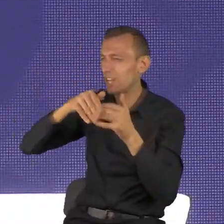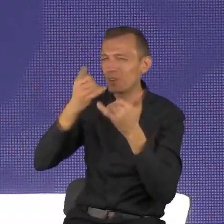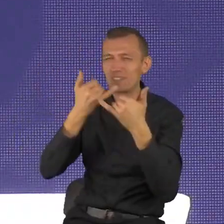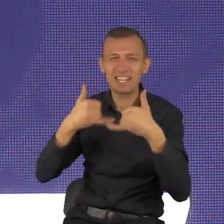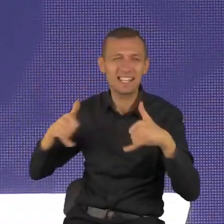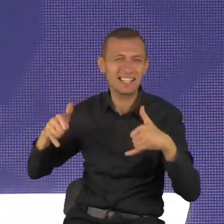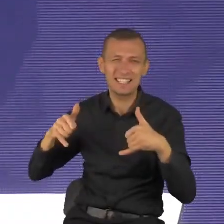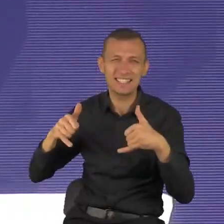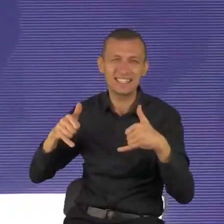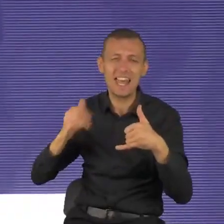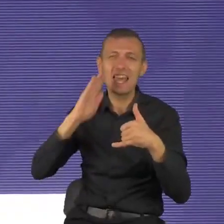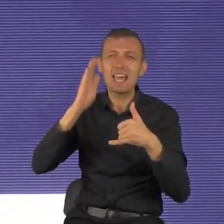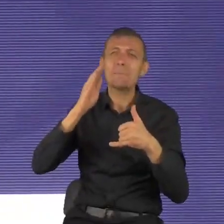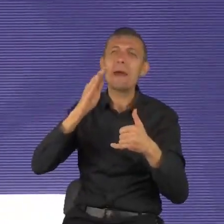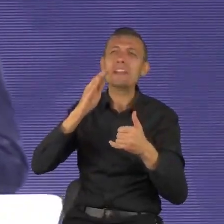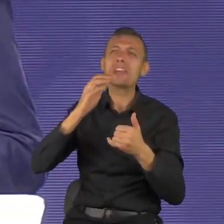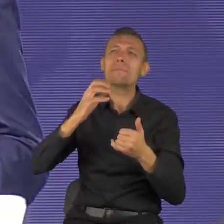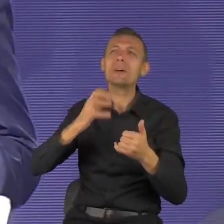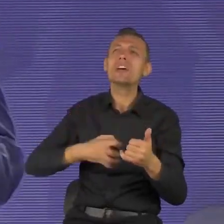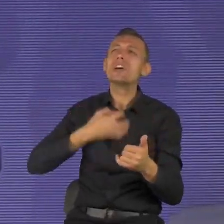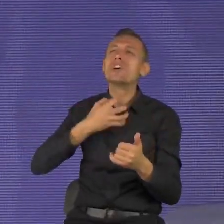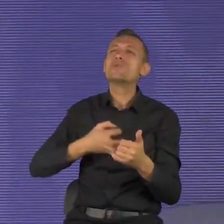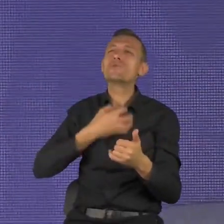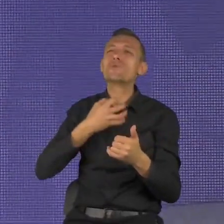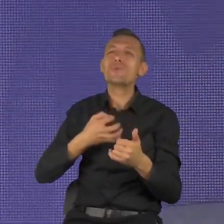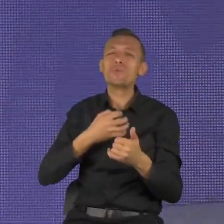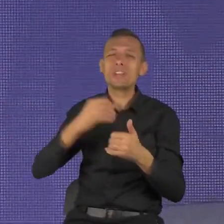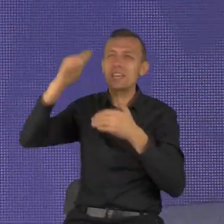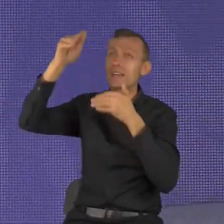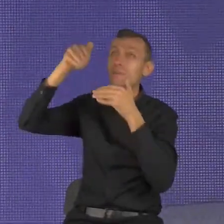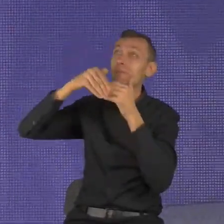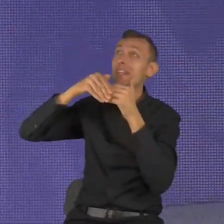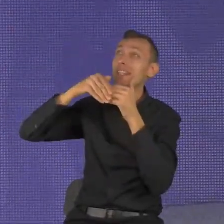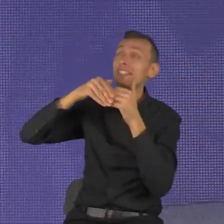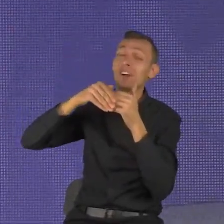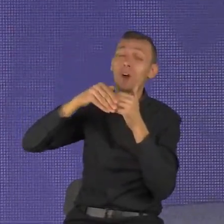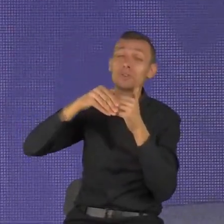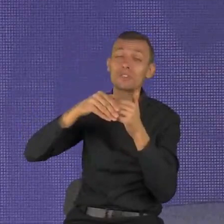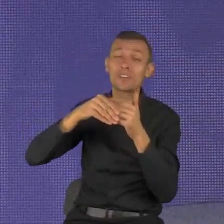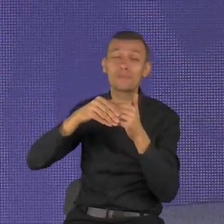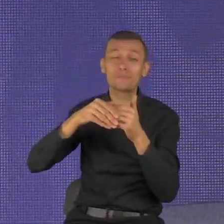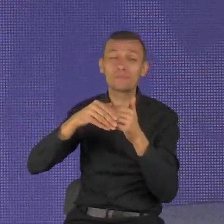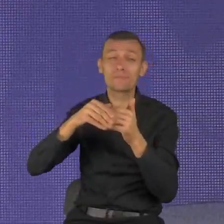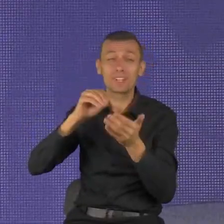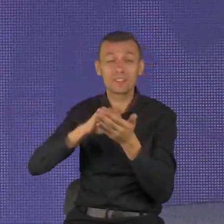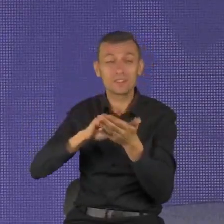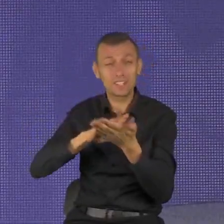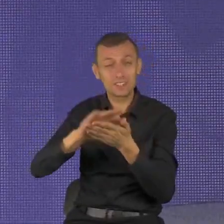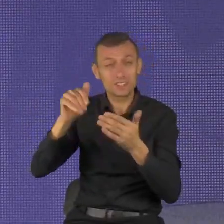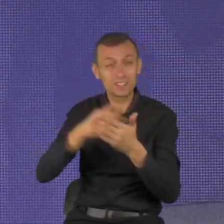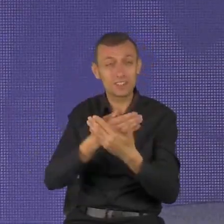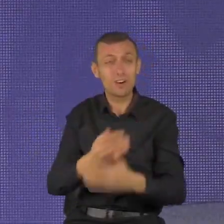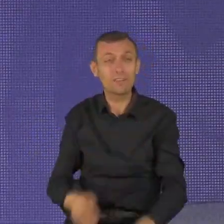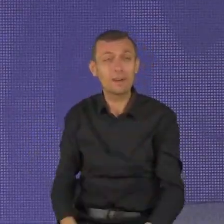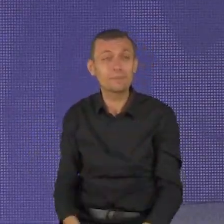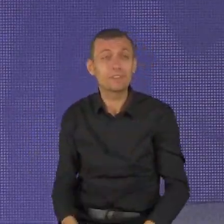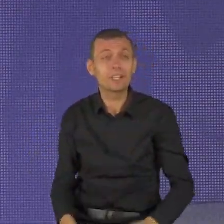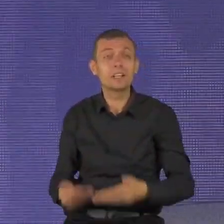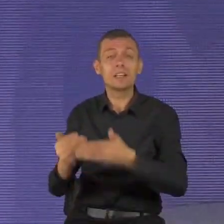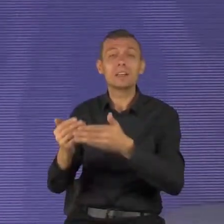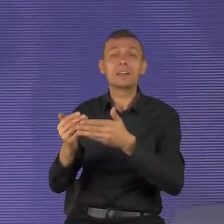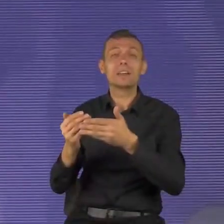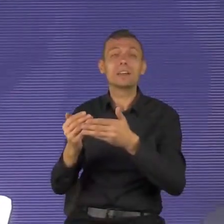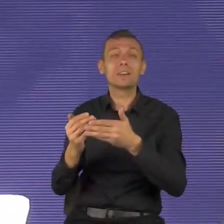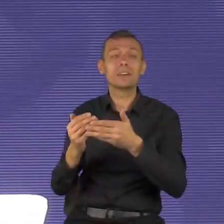wszystkich. Do tej pory mówiliśmy o tym, co czyni Jezus, gdy my mamy już wszystkiego dosyć, a